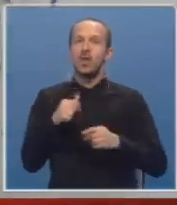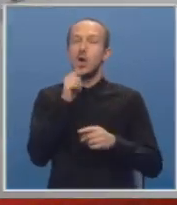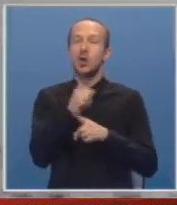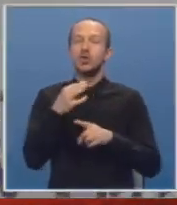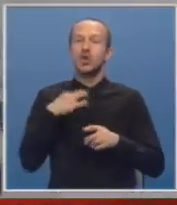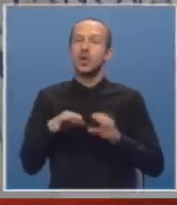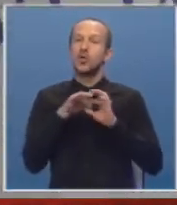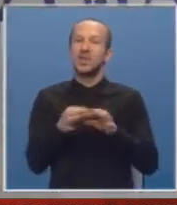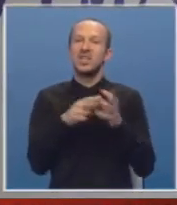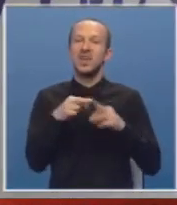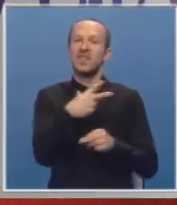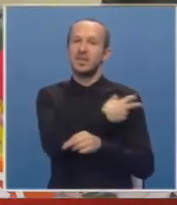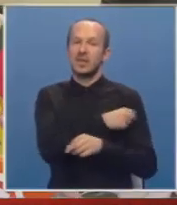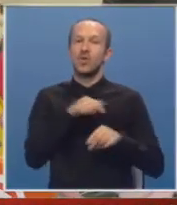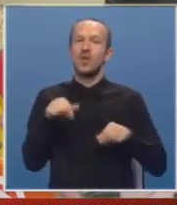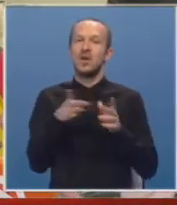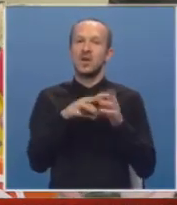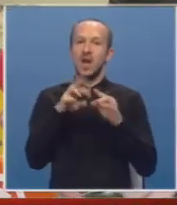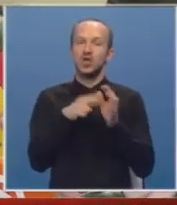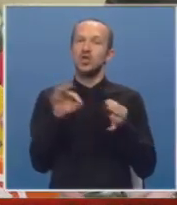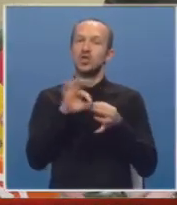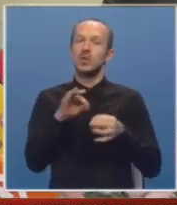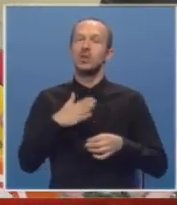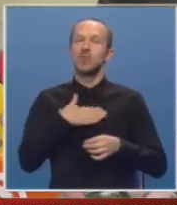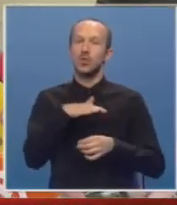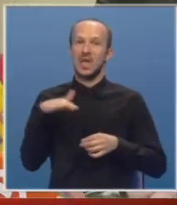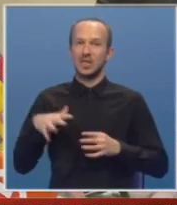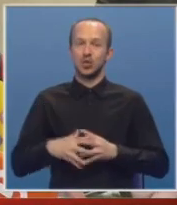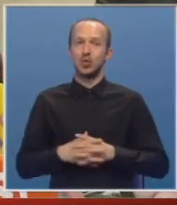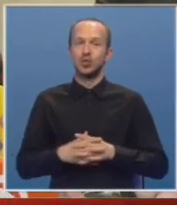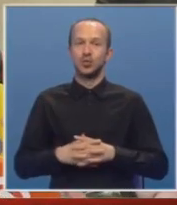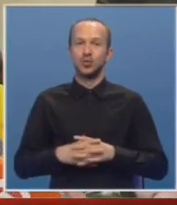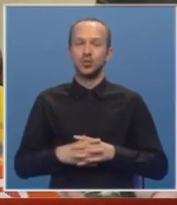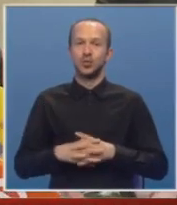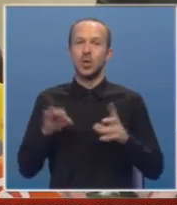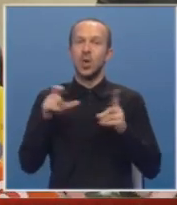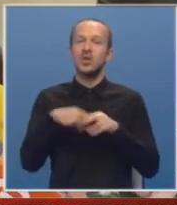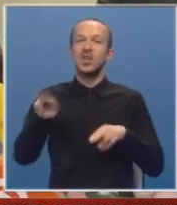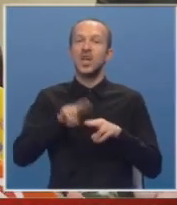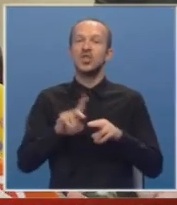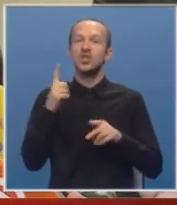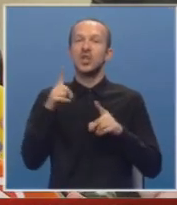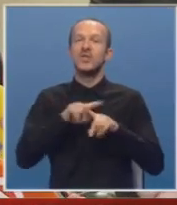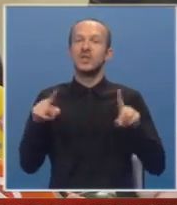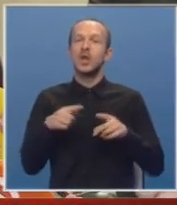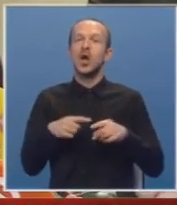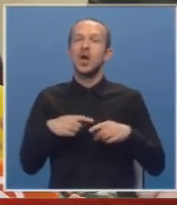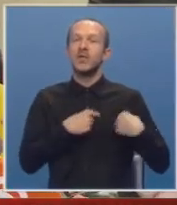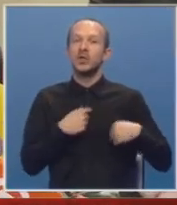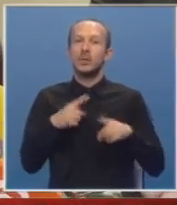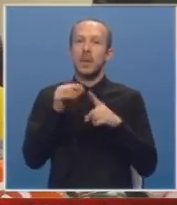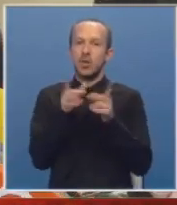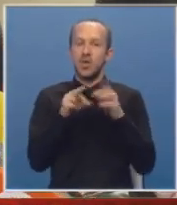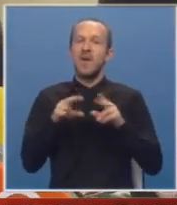da kćerku dovede na vakcinu. Na ovaj način štitimo svoju djecu od najčešćih tipova humanog papiloma